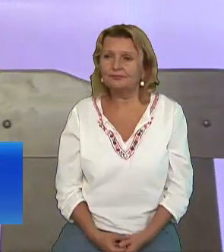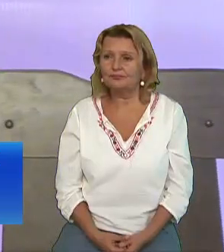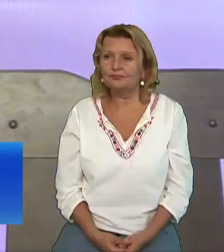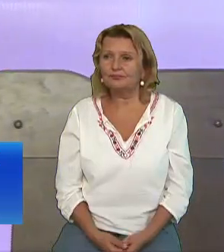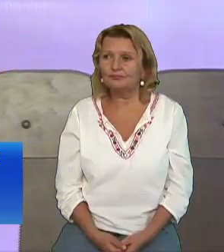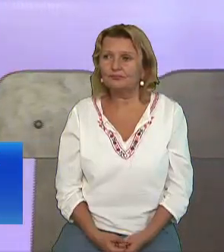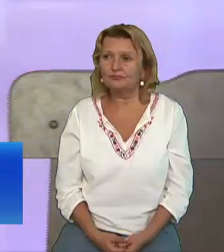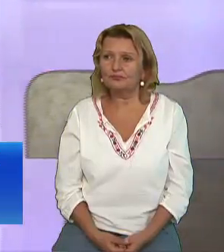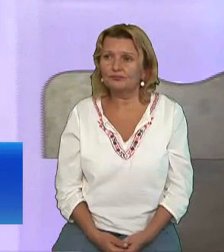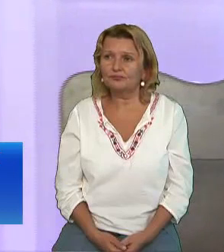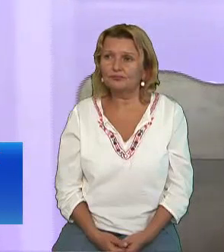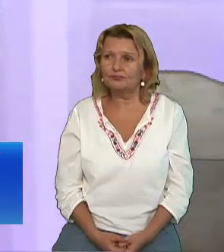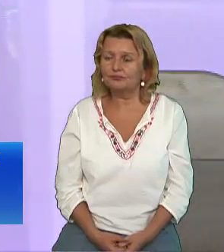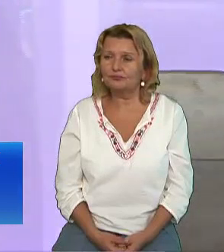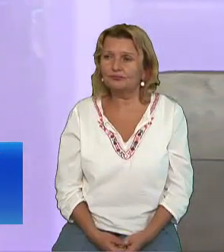Dragilor